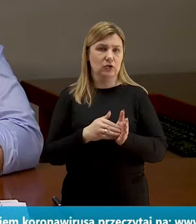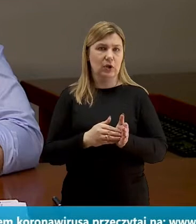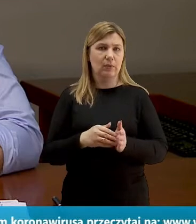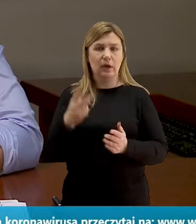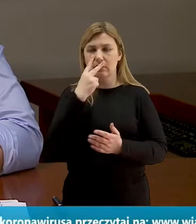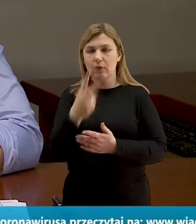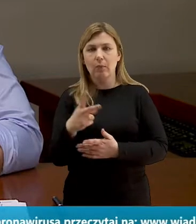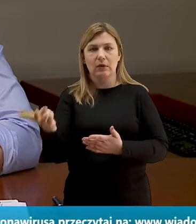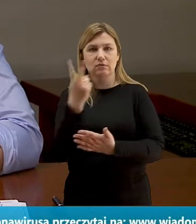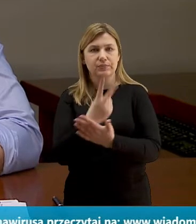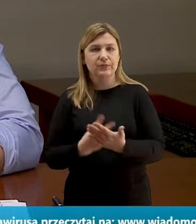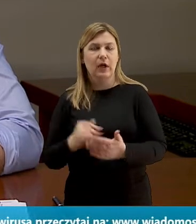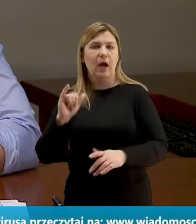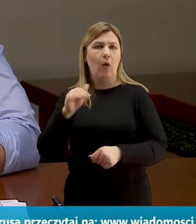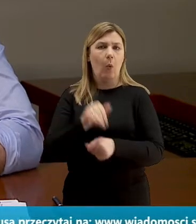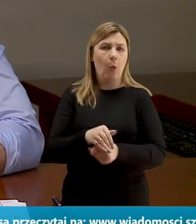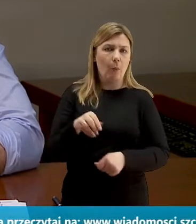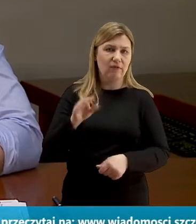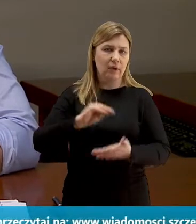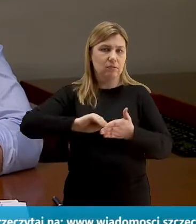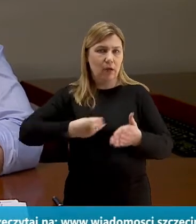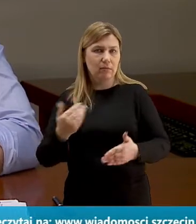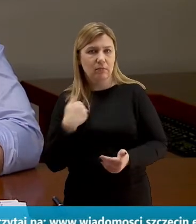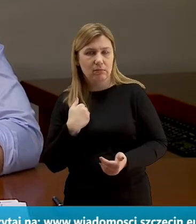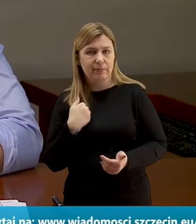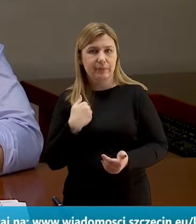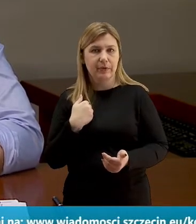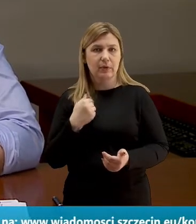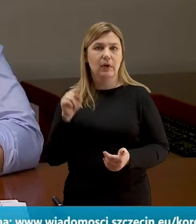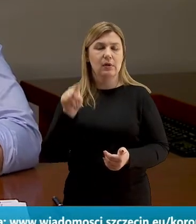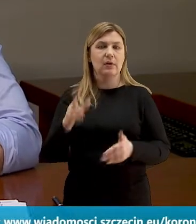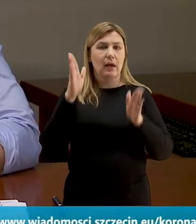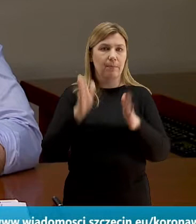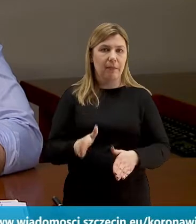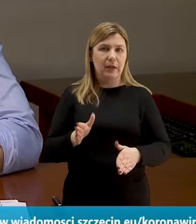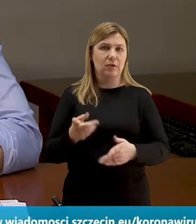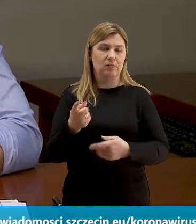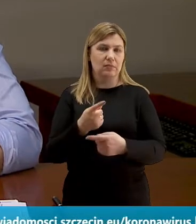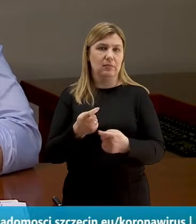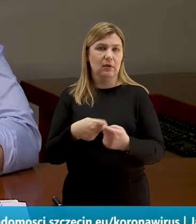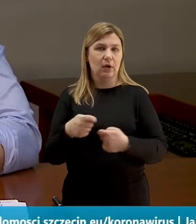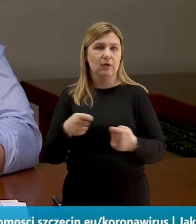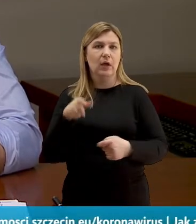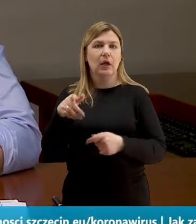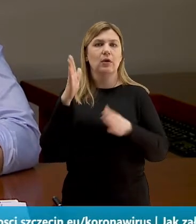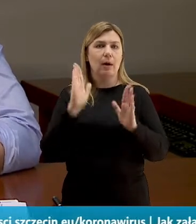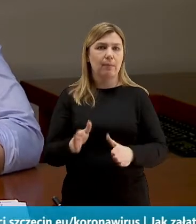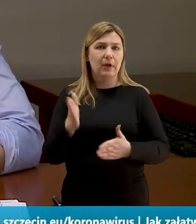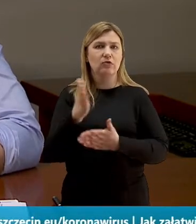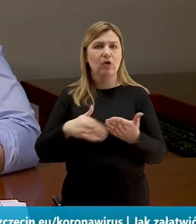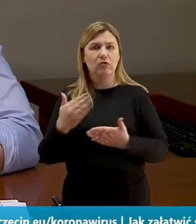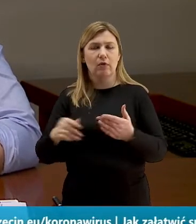umów i tam będą te kwestie rozstrzygnięte. Pewnie to się będzie wiązało z trześciowym zwrotem.